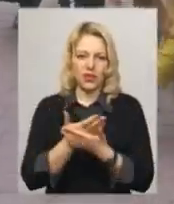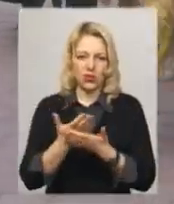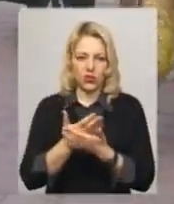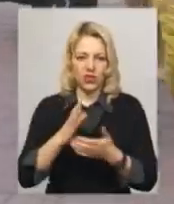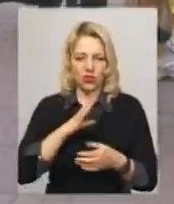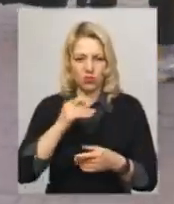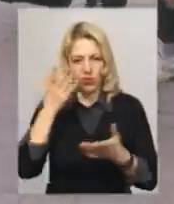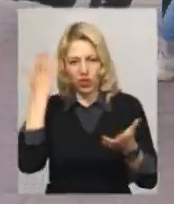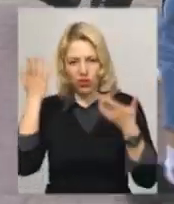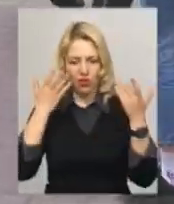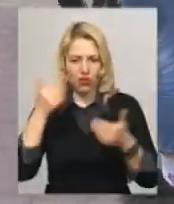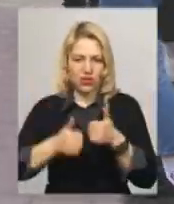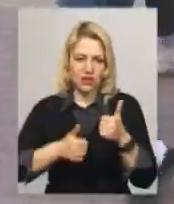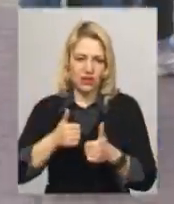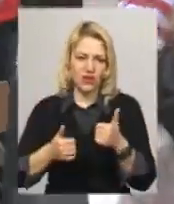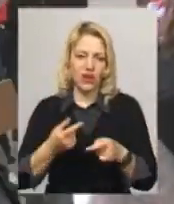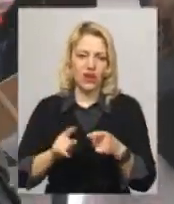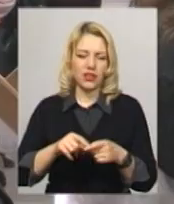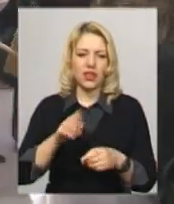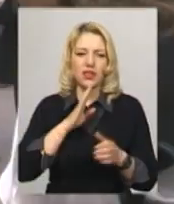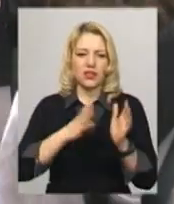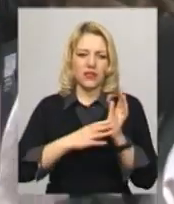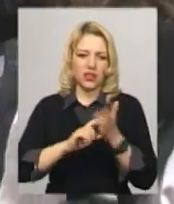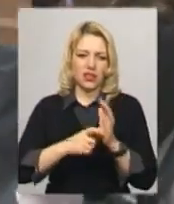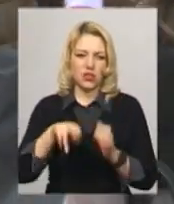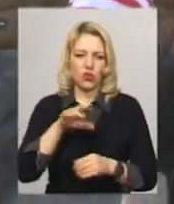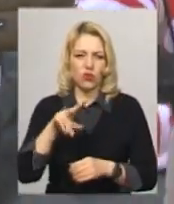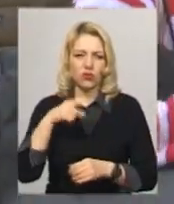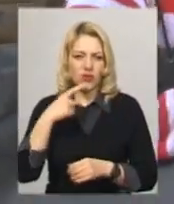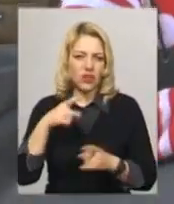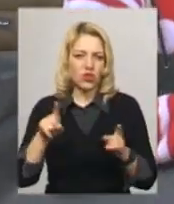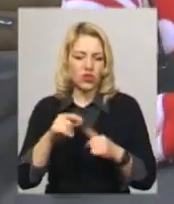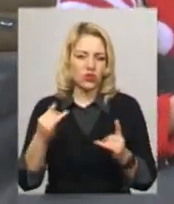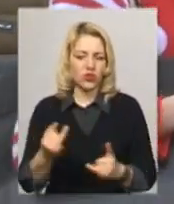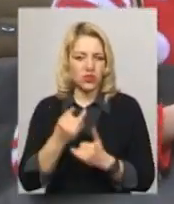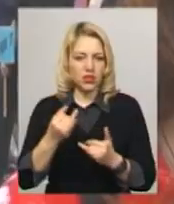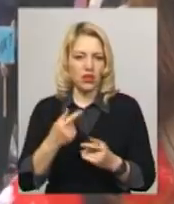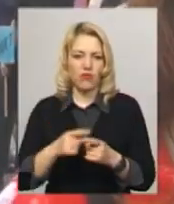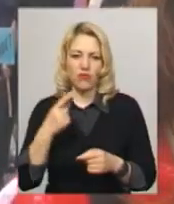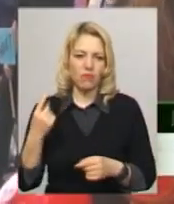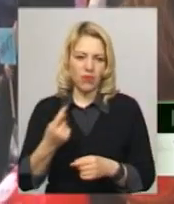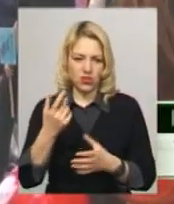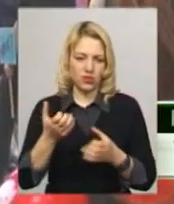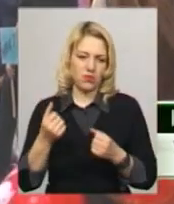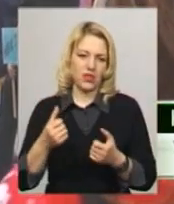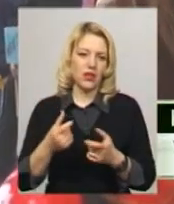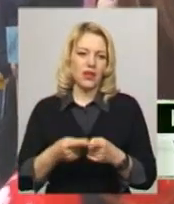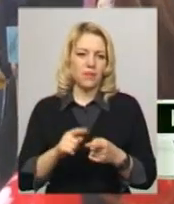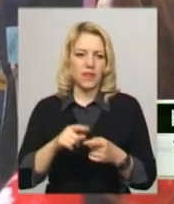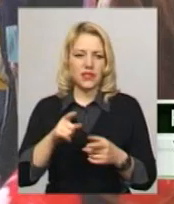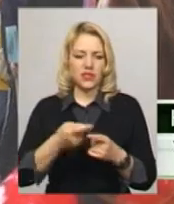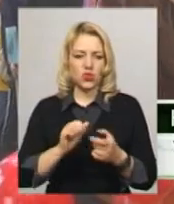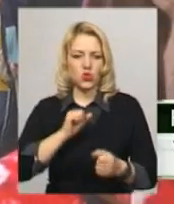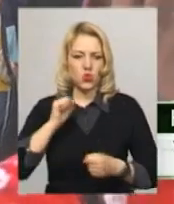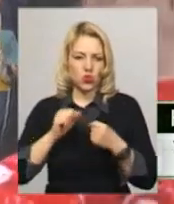розваги. Дев'ятикласниця Катерина Голотова бере участь у забігу вперше. Каже, такі заходи згуртовують однодумців. Це дуже здружнює молодь,